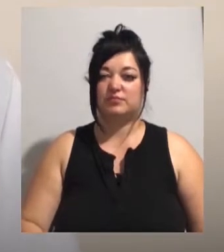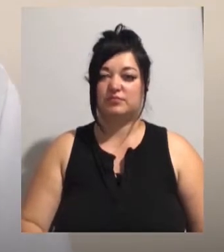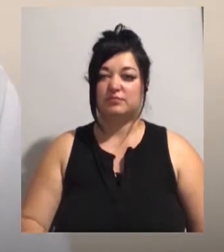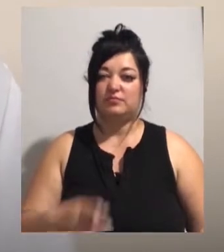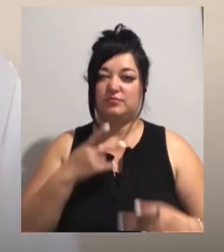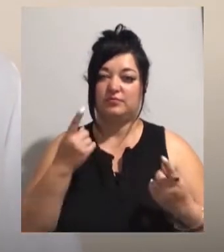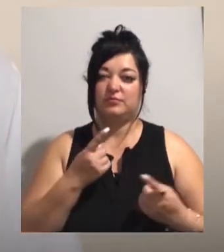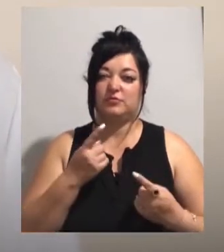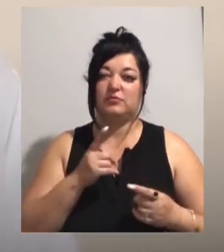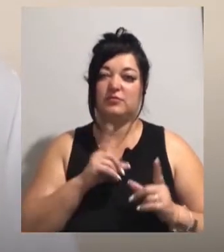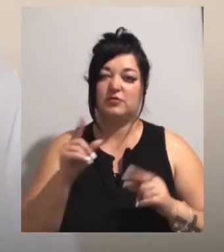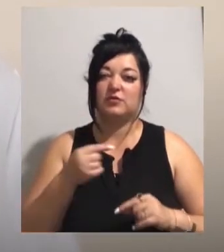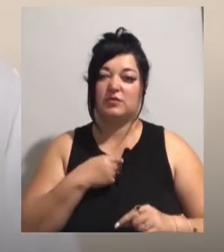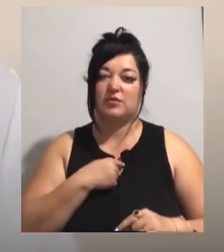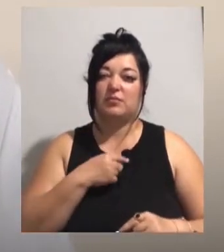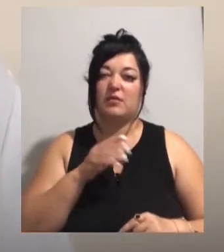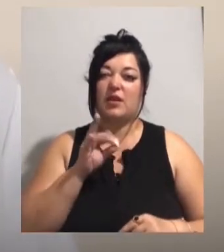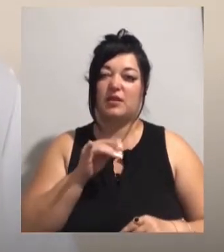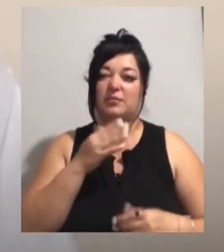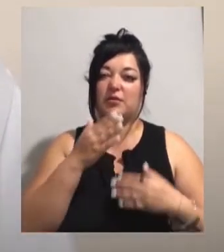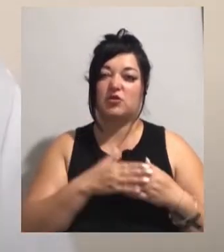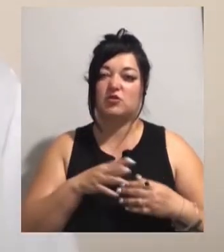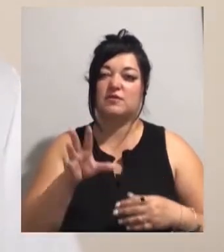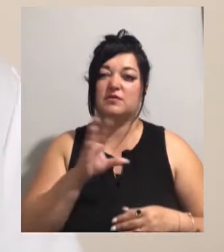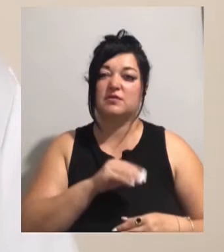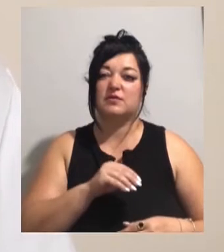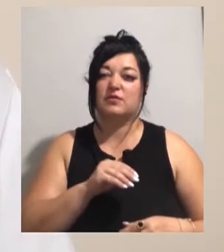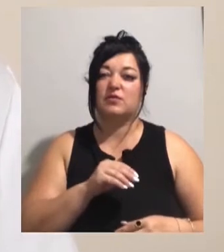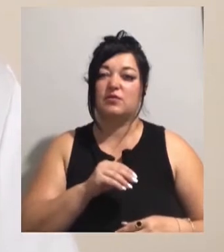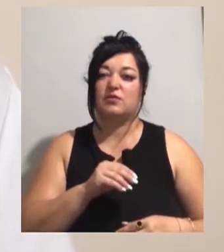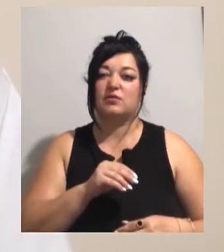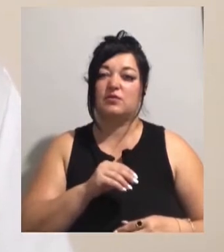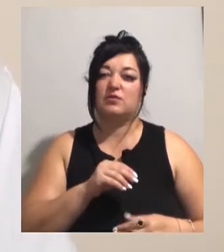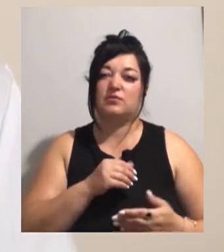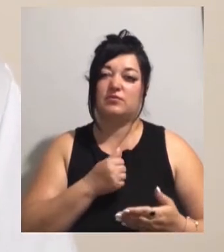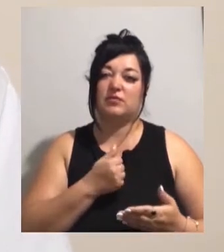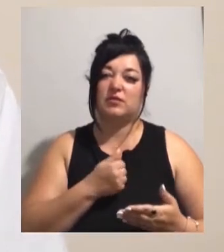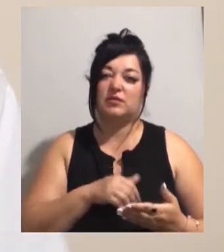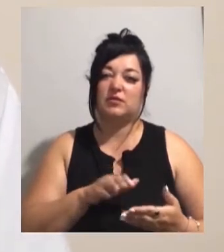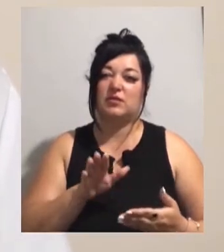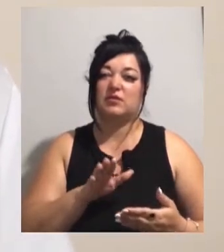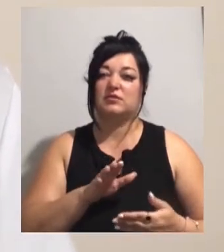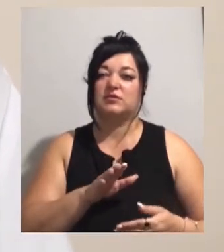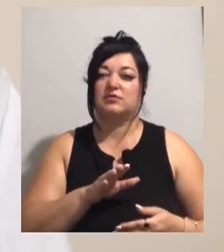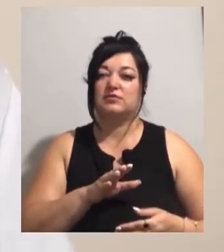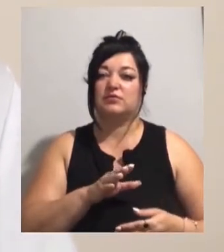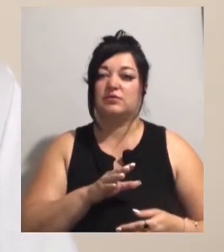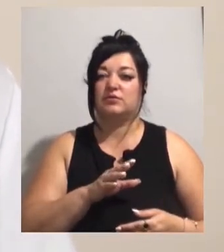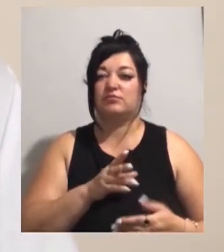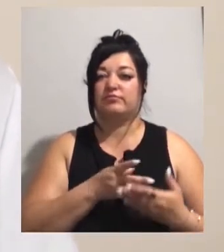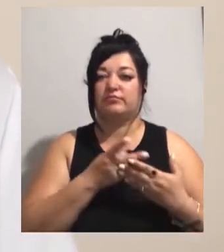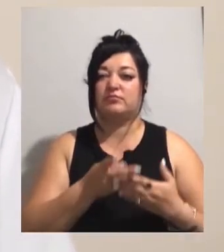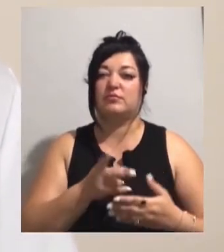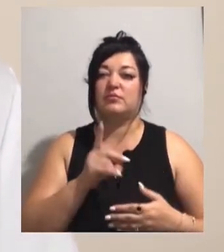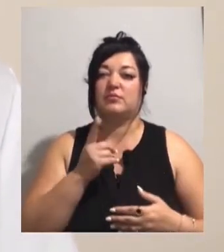Вони прежде всього розказують і показують родственникам пацієнтам, обучають їх, як правильно ухажувати за їх